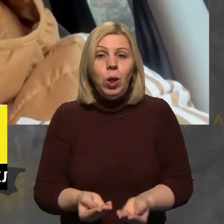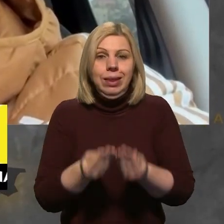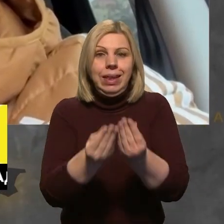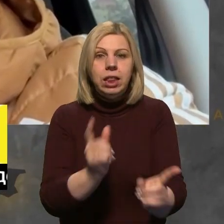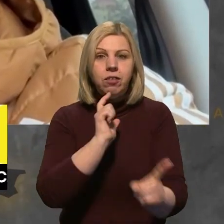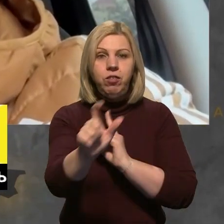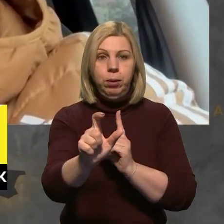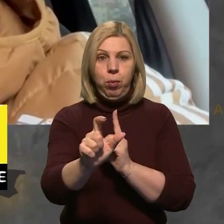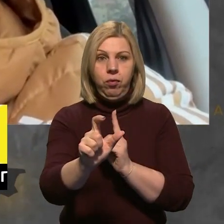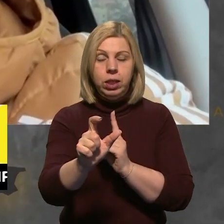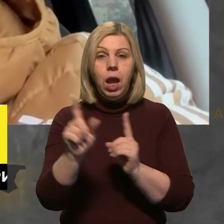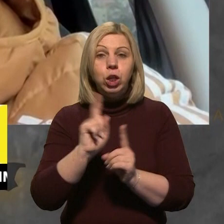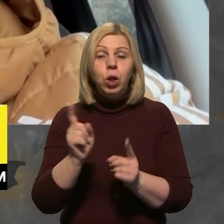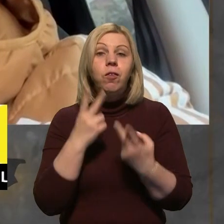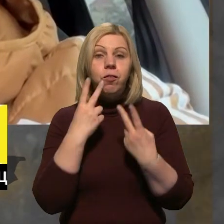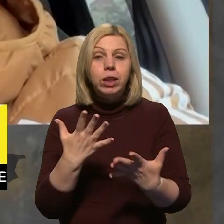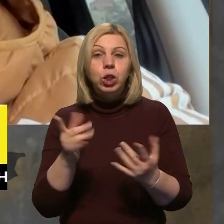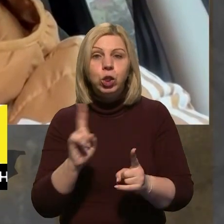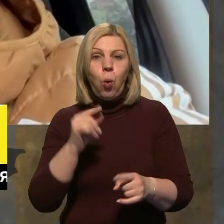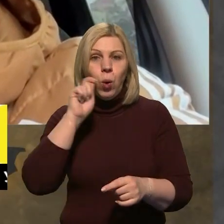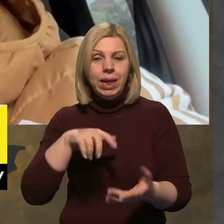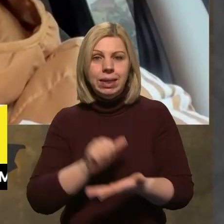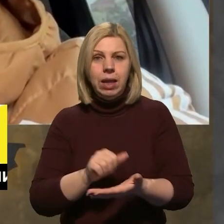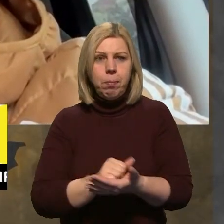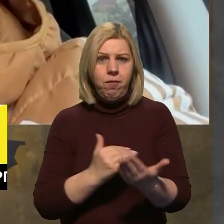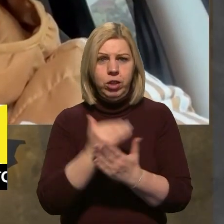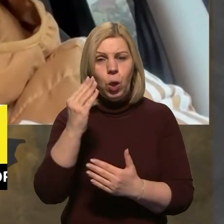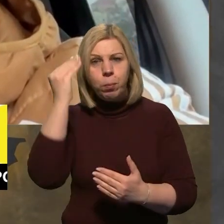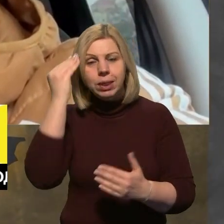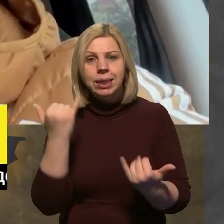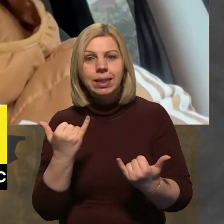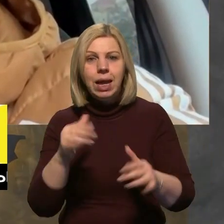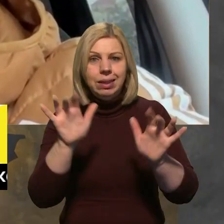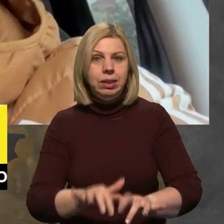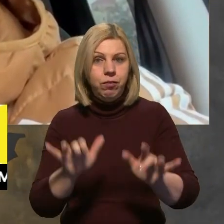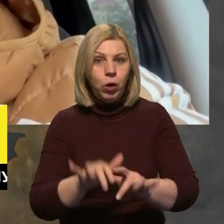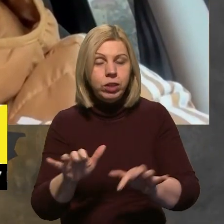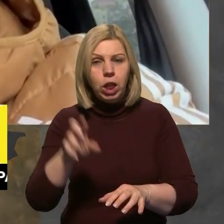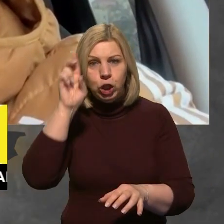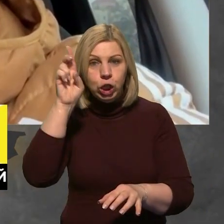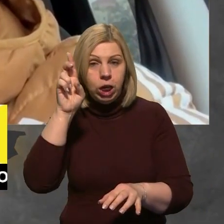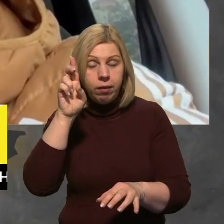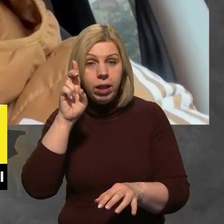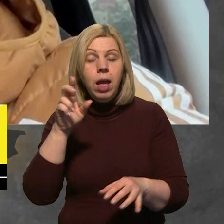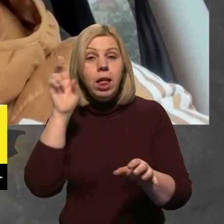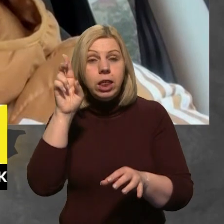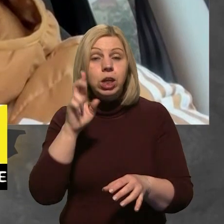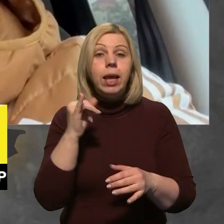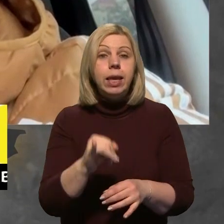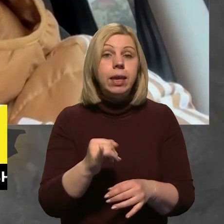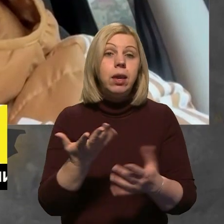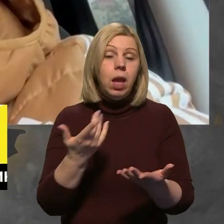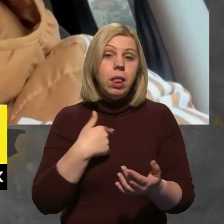відповідь. Очевидно, що Україна займає досить високі позиції зараз в цифровізації держави. І,